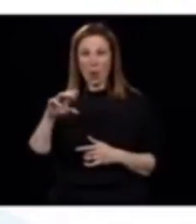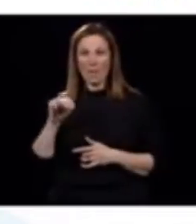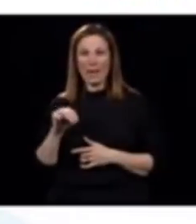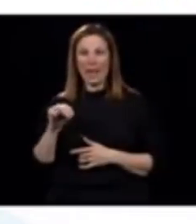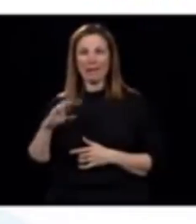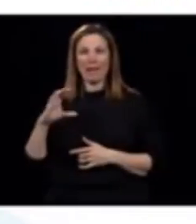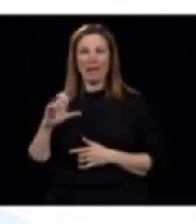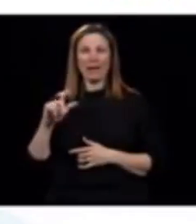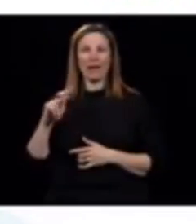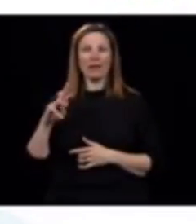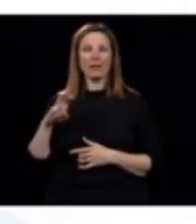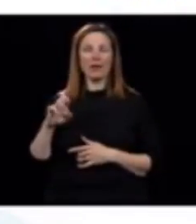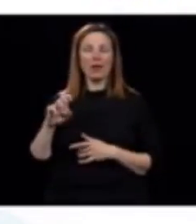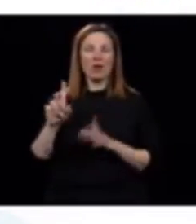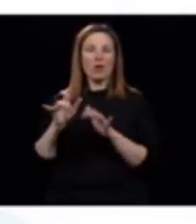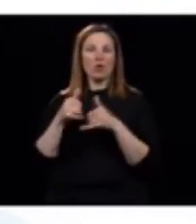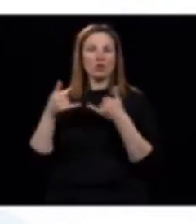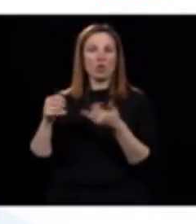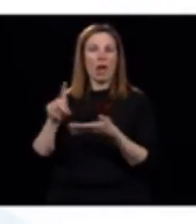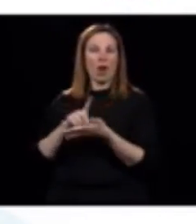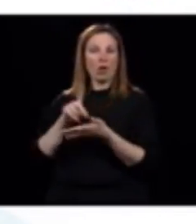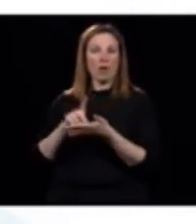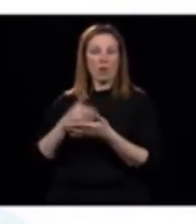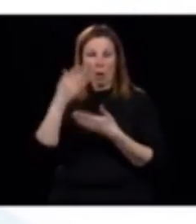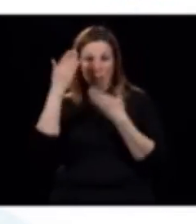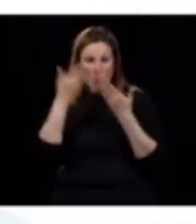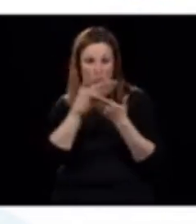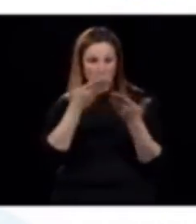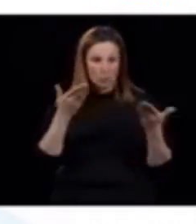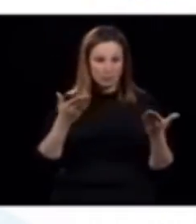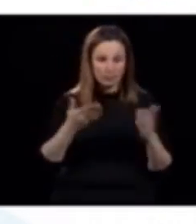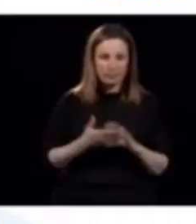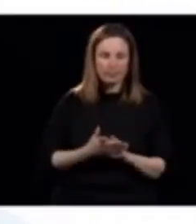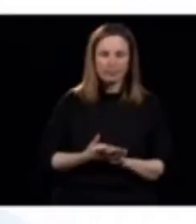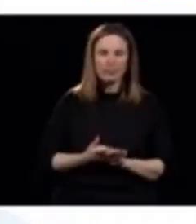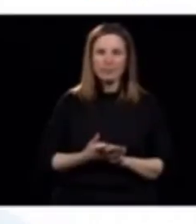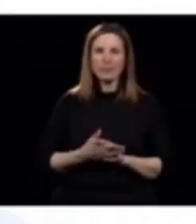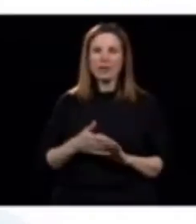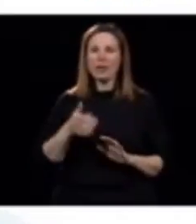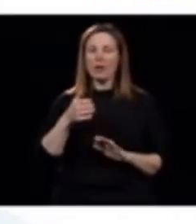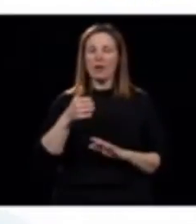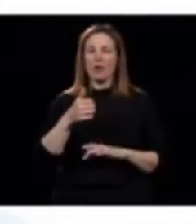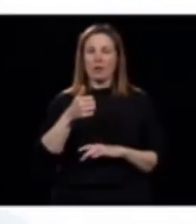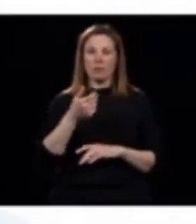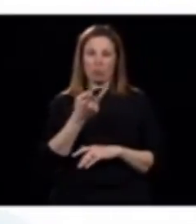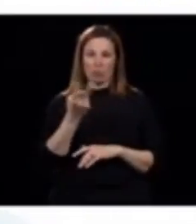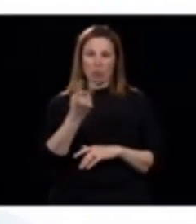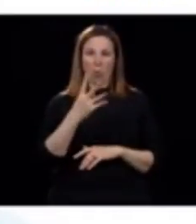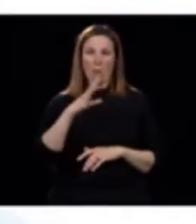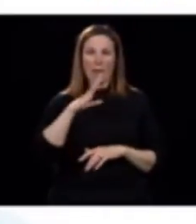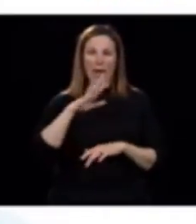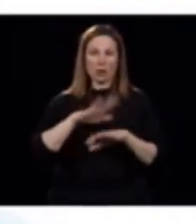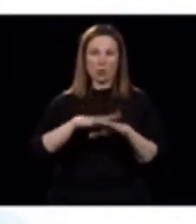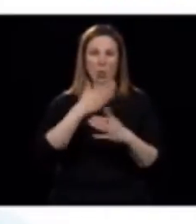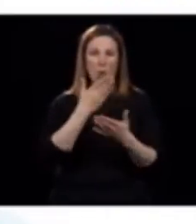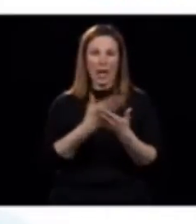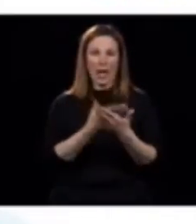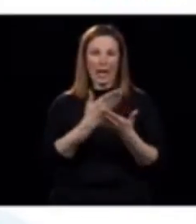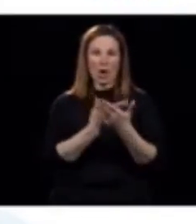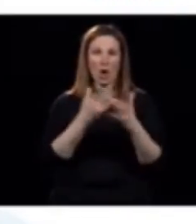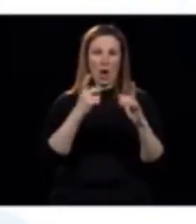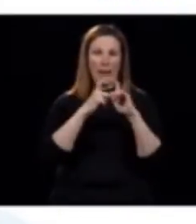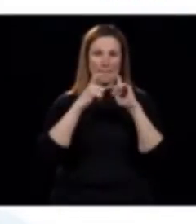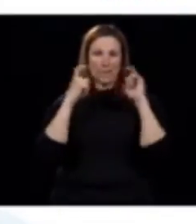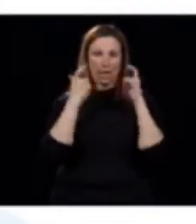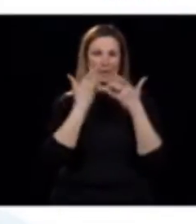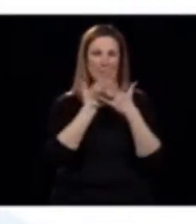Bonjour, M. Legault. M. Arruda. J'aimerais savoir pourquoi est-ce que vous avez lancé un appel aux écoles pour qu'elles vous remettent les masques qu